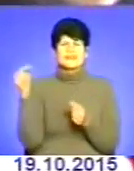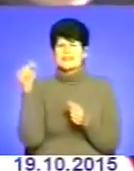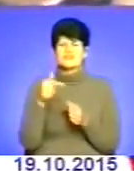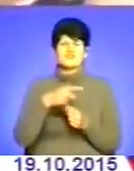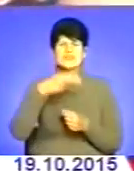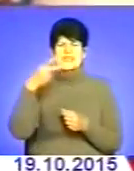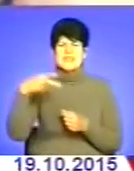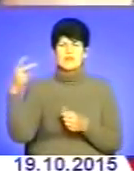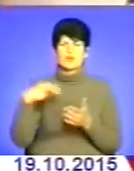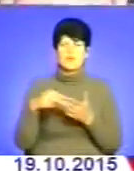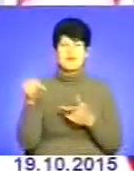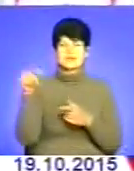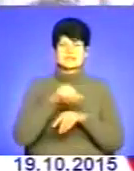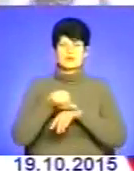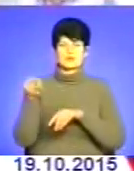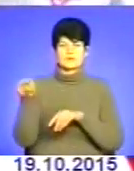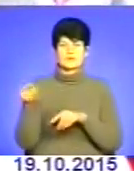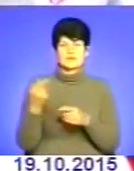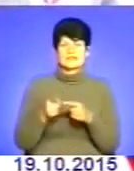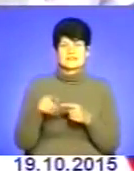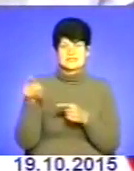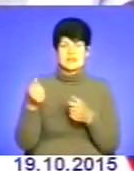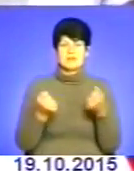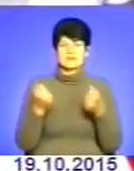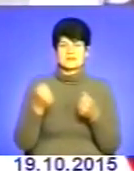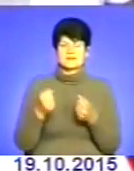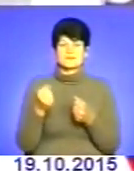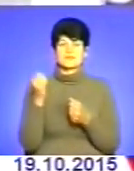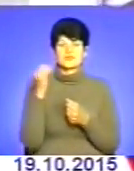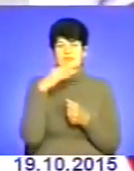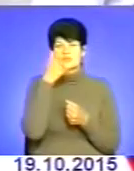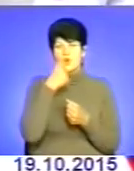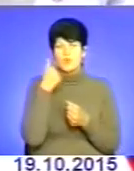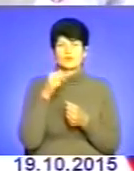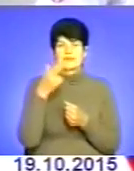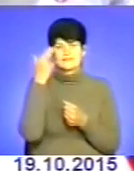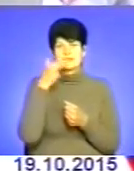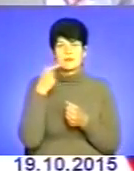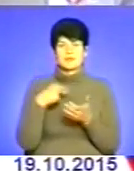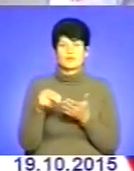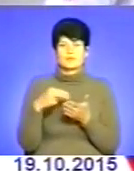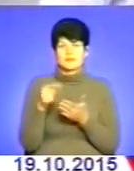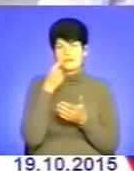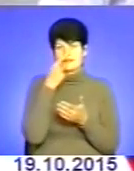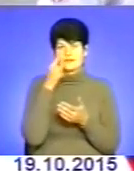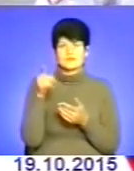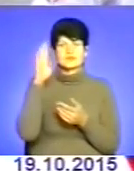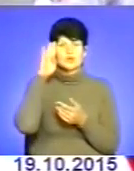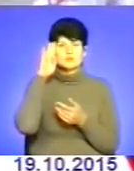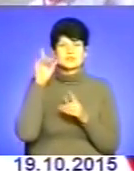здебільшого за кордоном Цього машинку беремо італійський, 2014 року Ми її недавно придбали, у нас хлопчик їздить